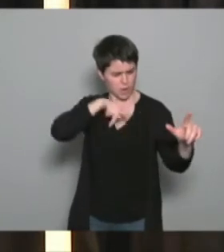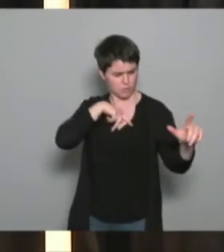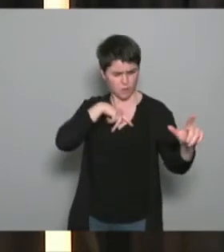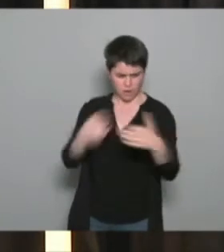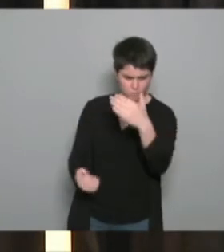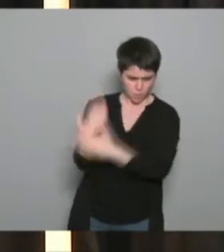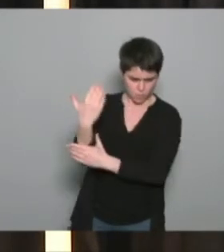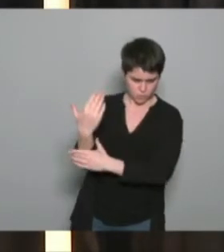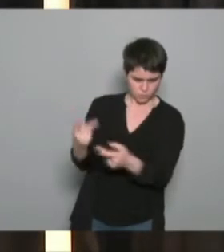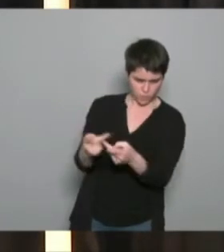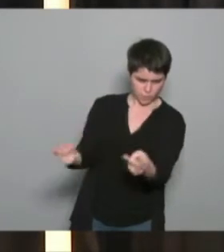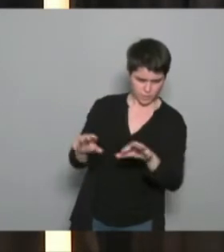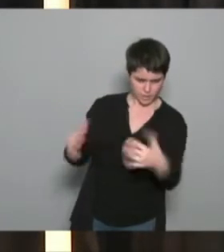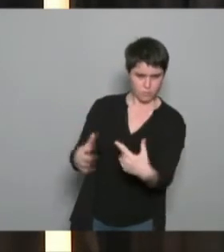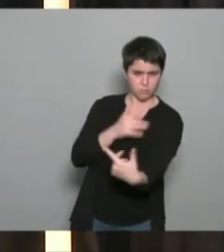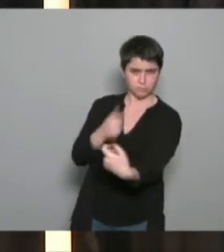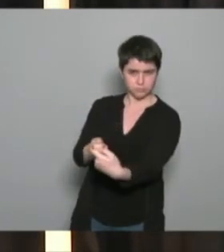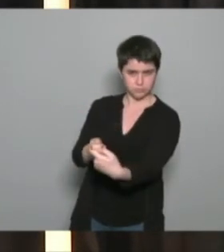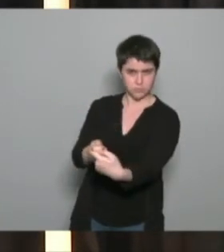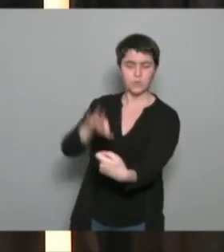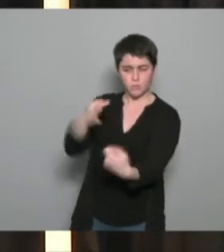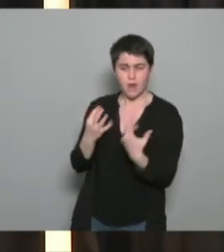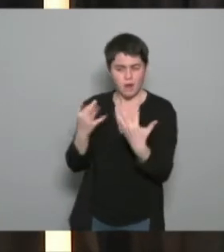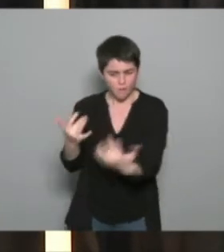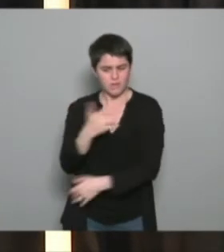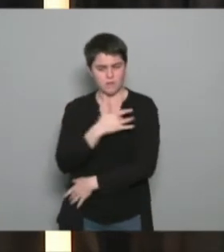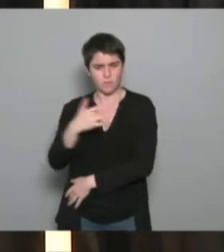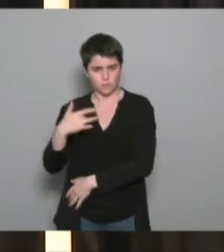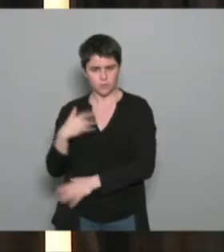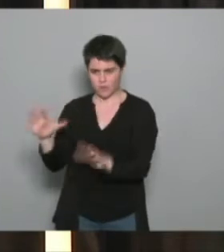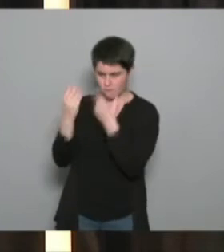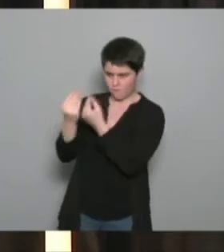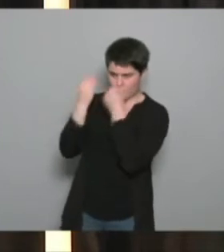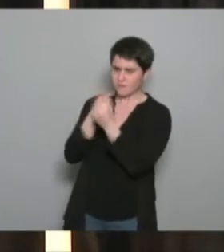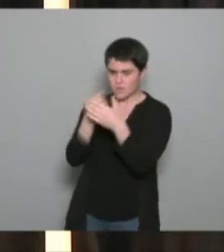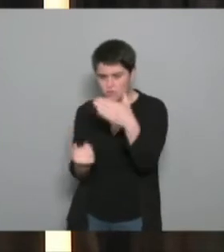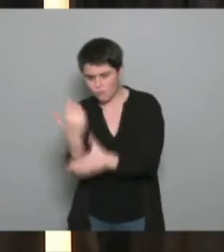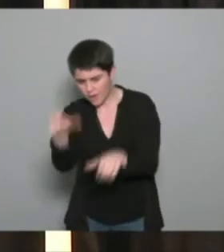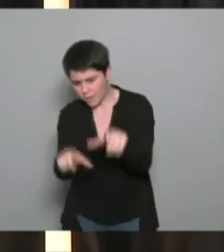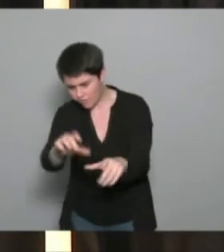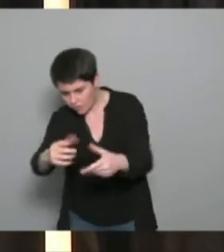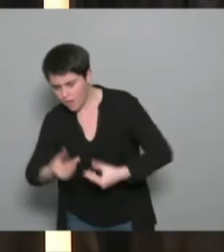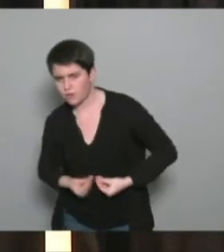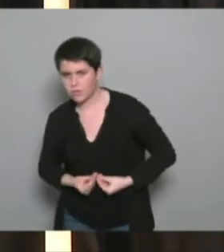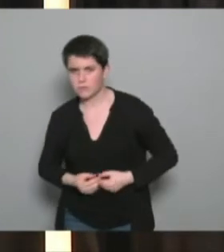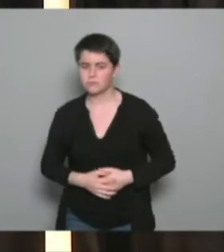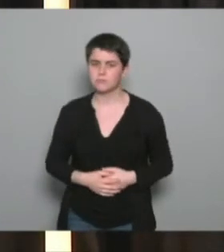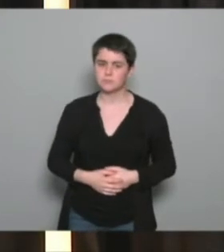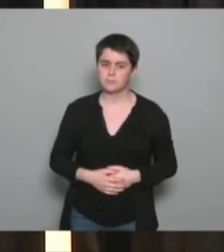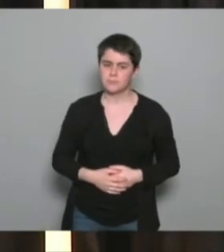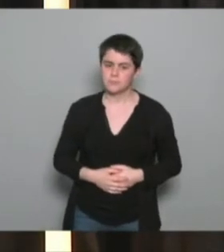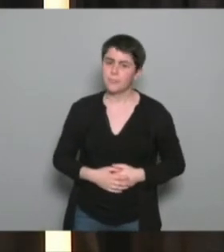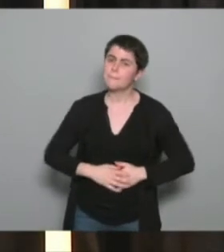de se former sur la santé pour accueillir des nouveaux publics est-ce que le mouvement sportif quelle que soit la discipline c'est poser la question de